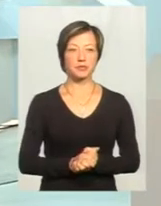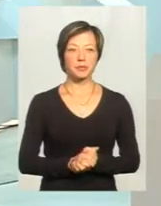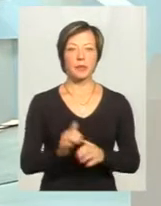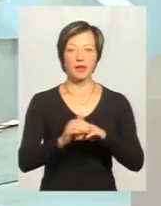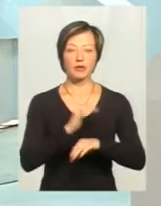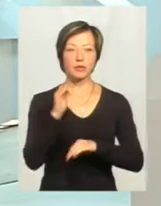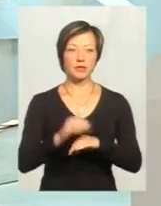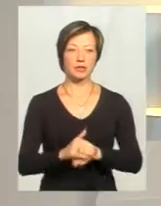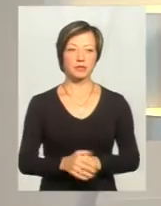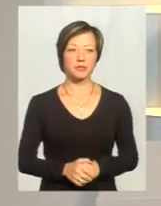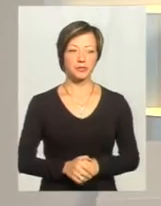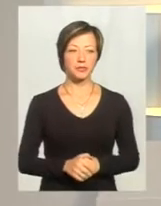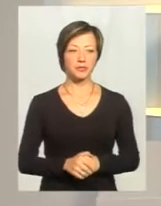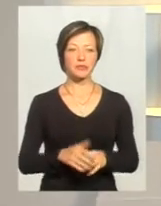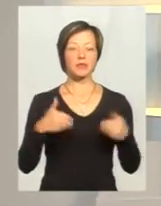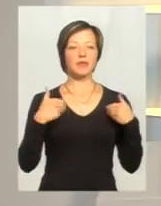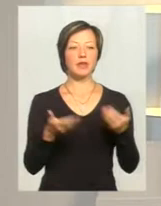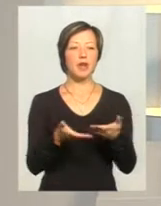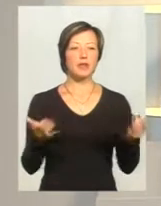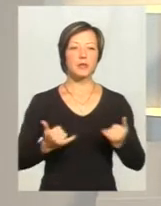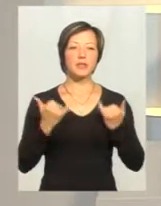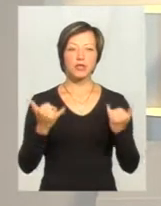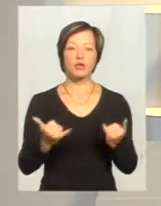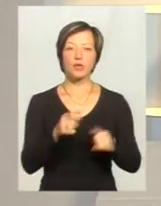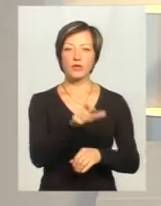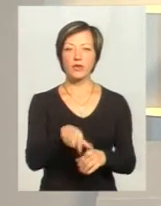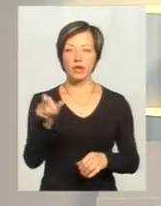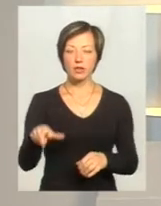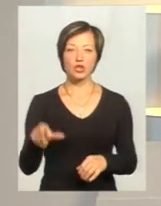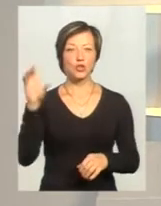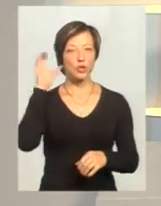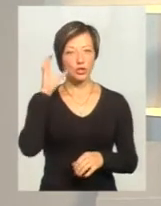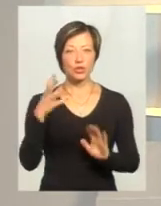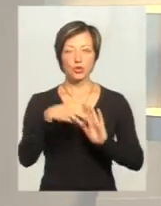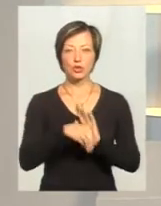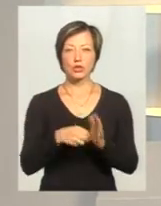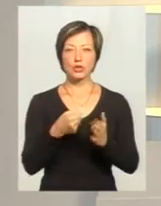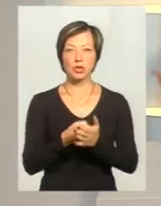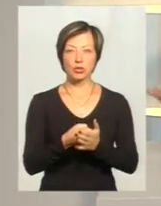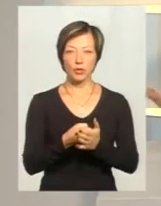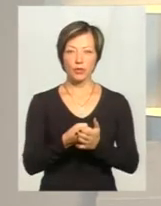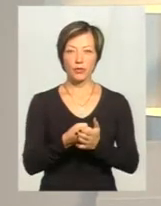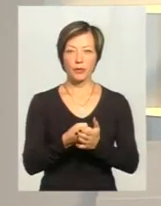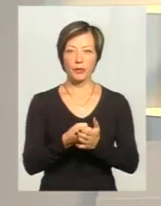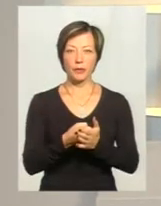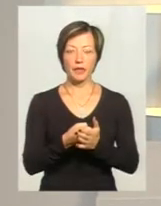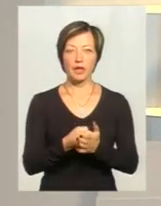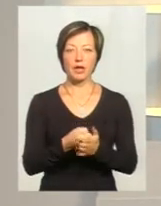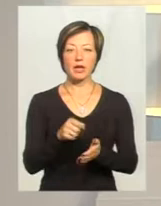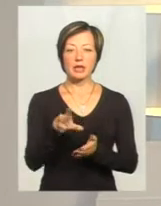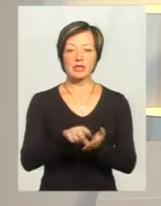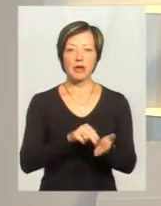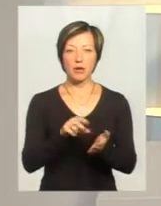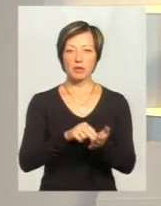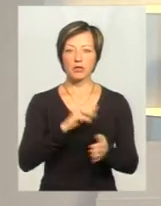Добрий вечір. Добрий вечір. Вітаємо вас, шановні глядачі і слухачі, які долучаться до запису